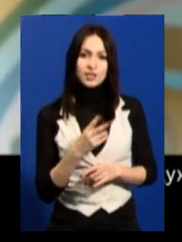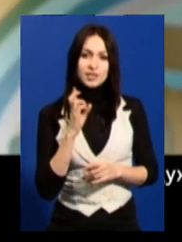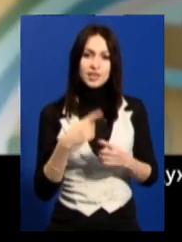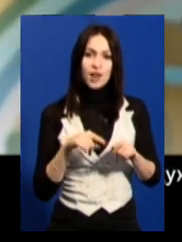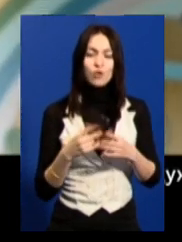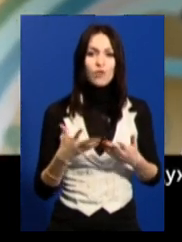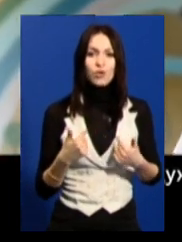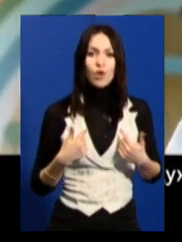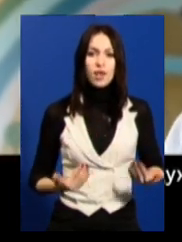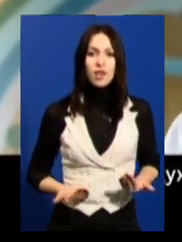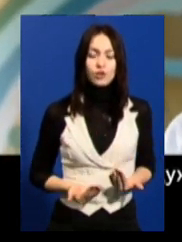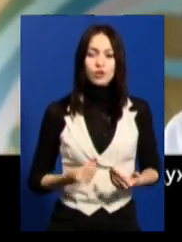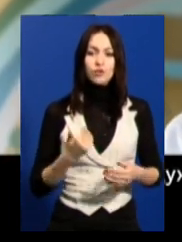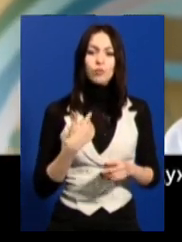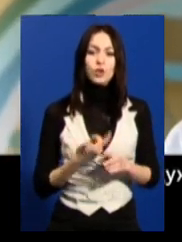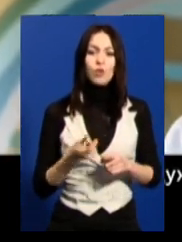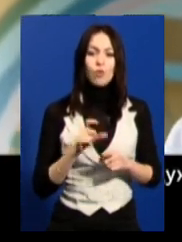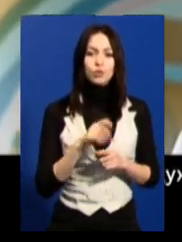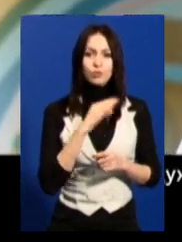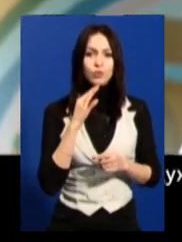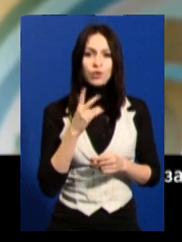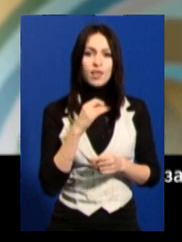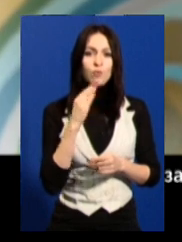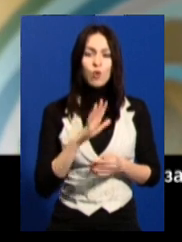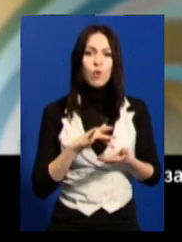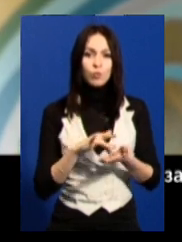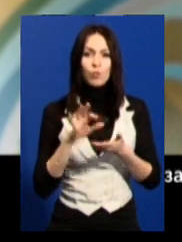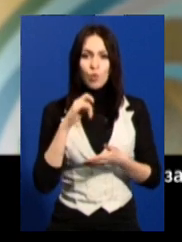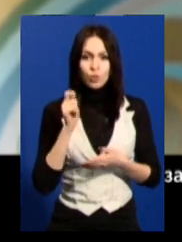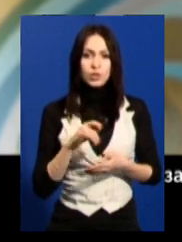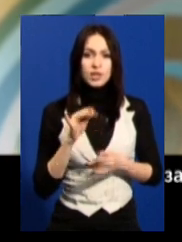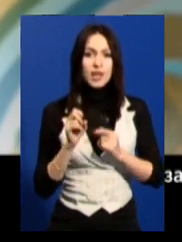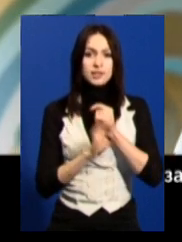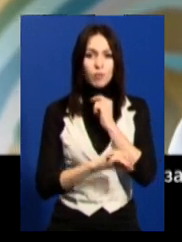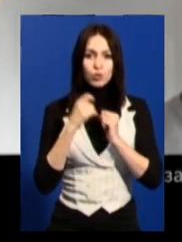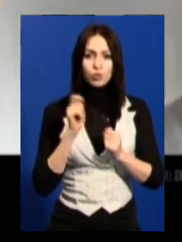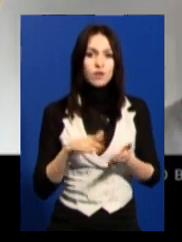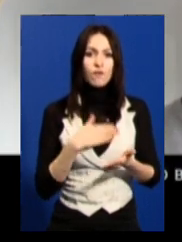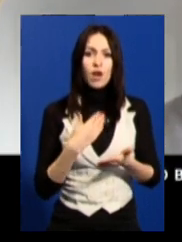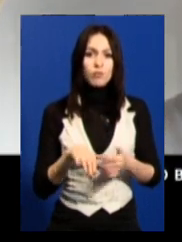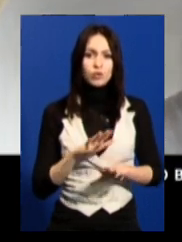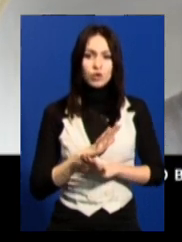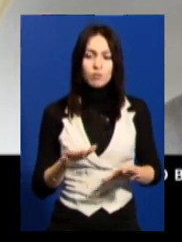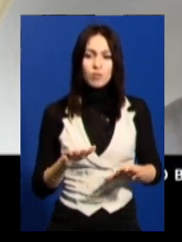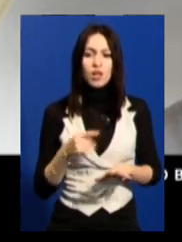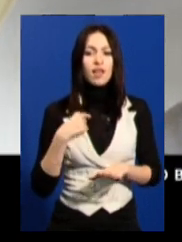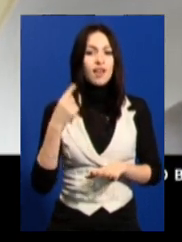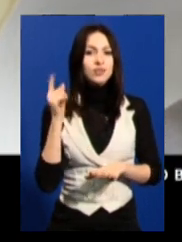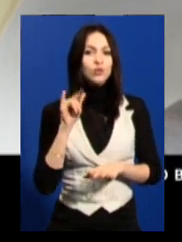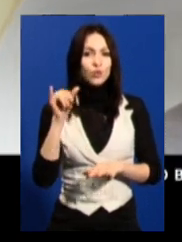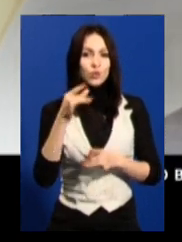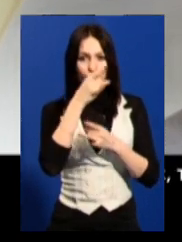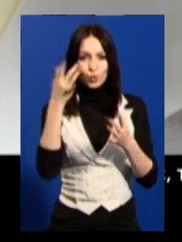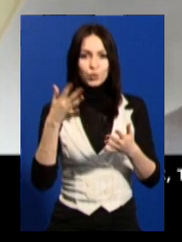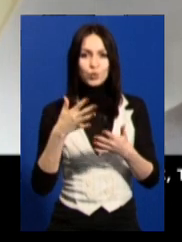живу. Я не дуже так багато путешествувала по Україні, і на западной Україні я вообще не була. Ну, я слышав, що там у них культура